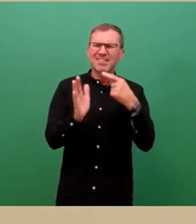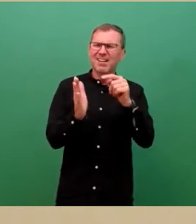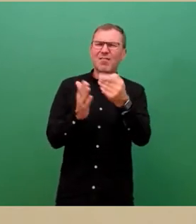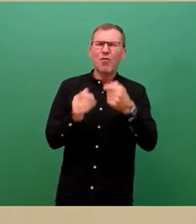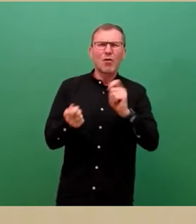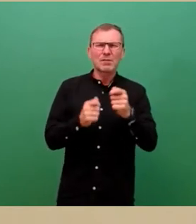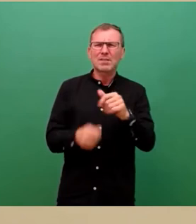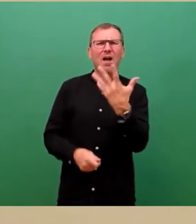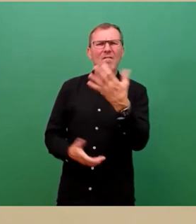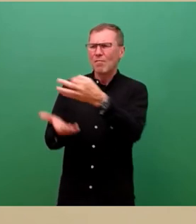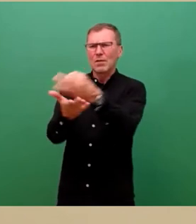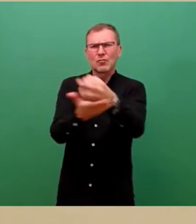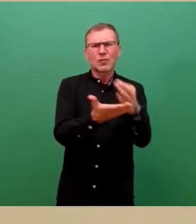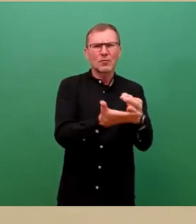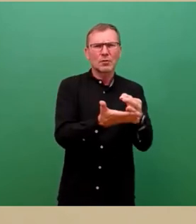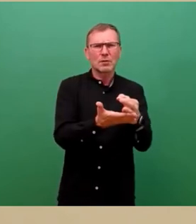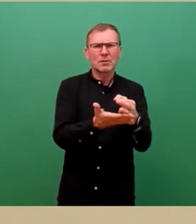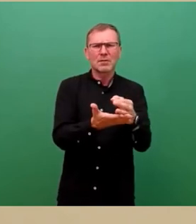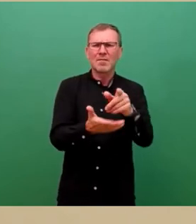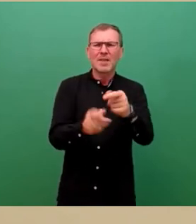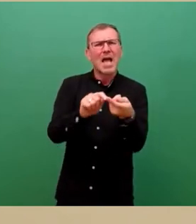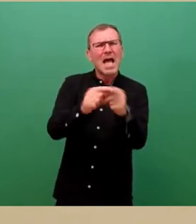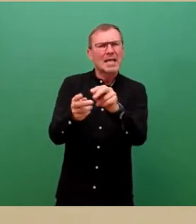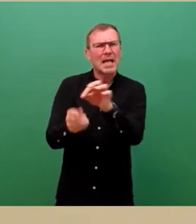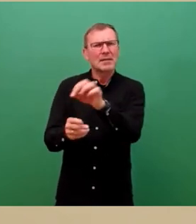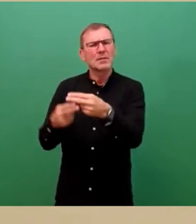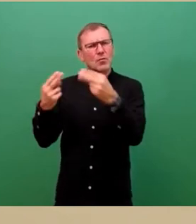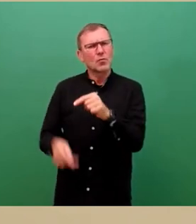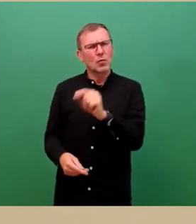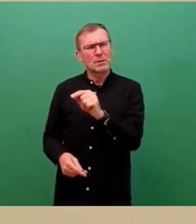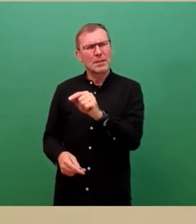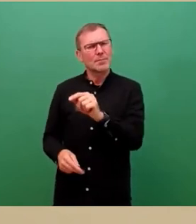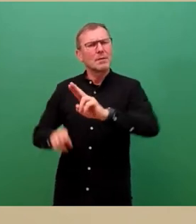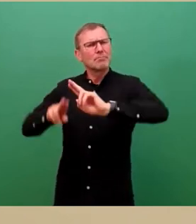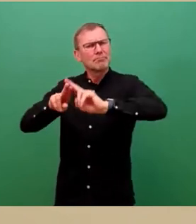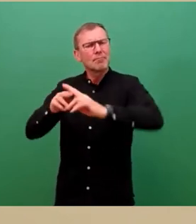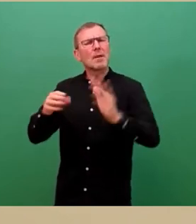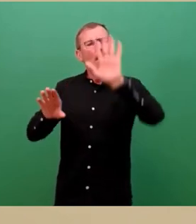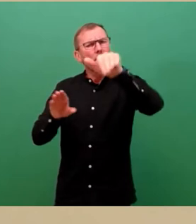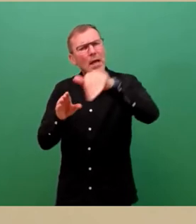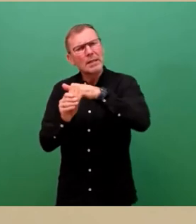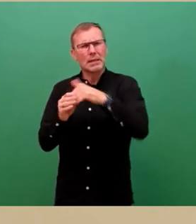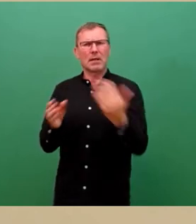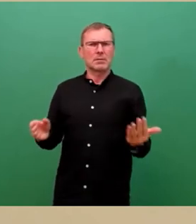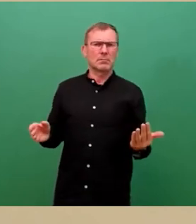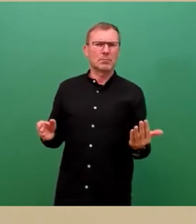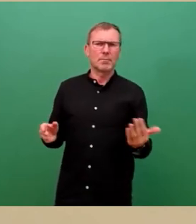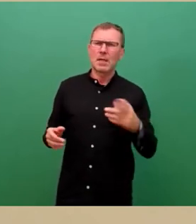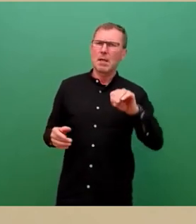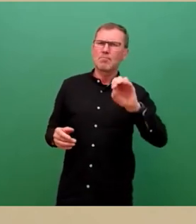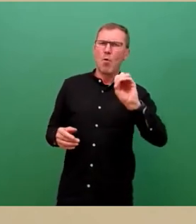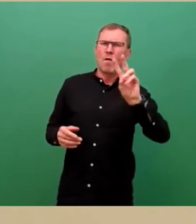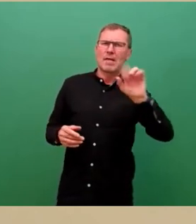an fünf Standorten für Mobilitätspunkte das Konzept noch integriert. Das heißt, diese Mobi-Punkte sind noch